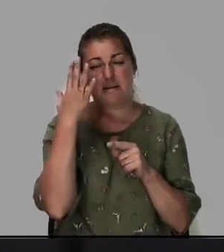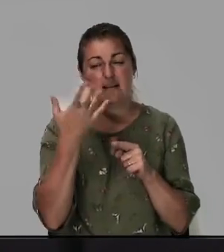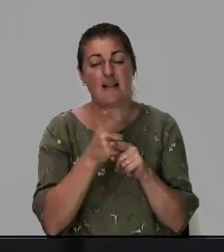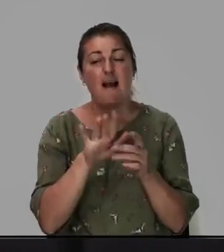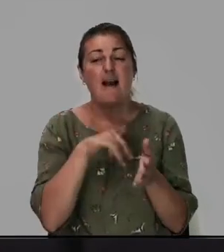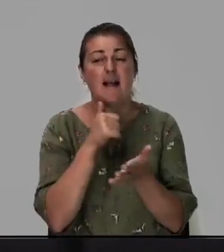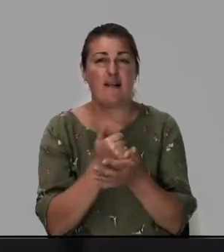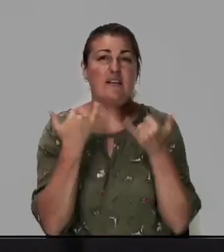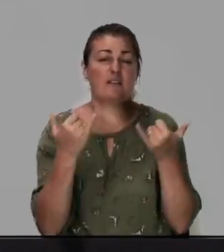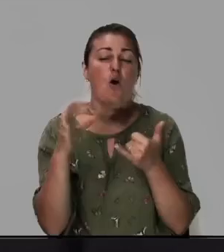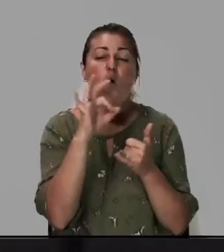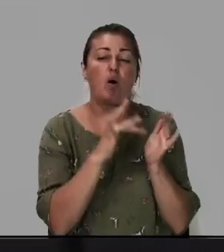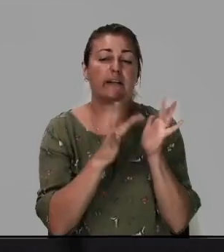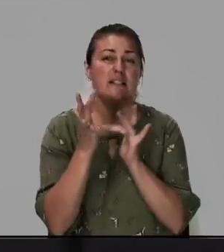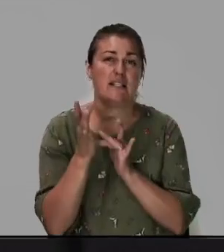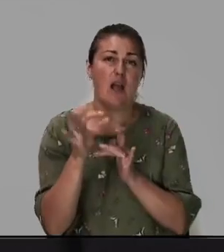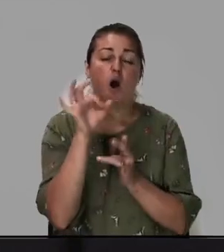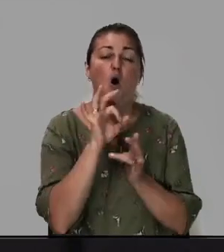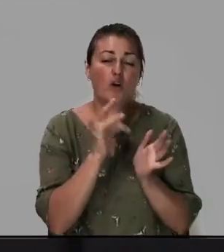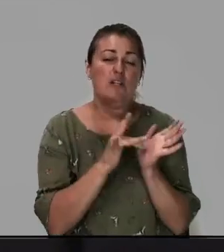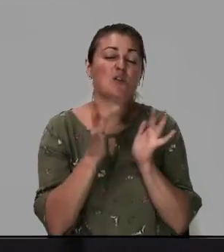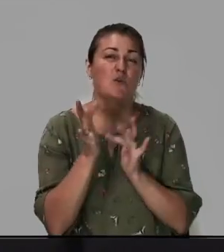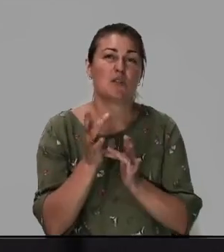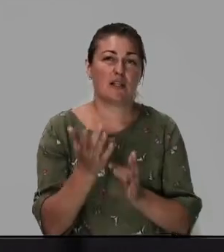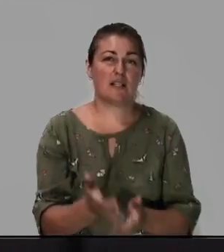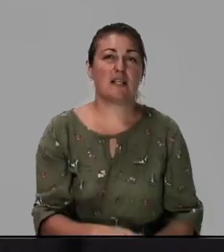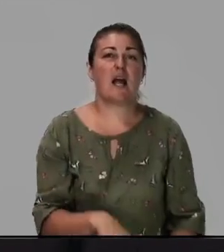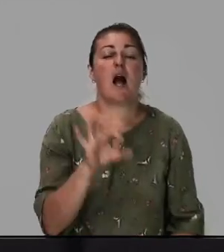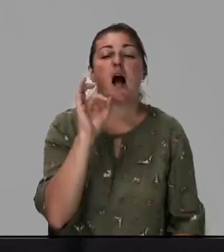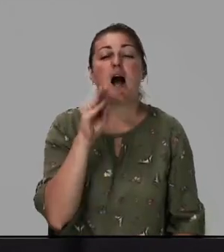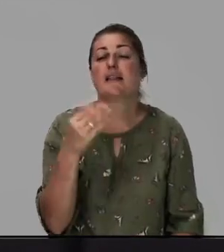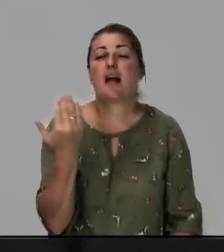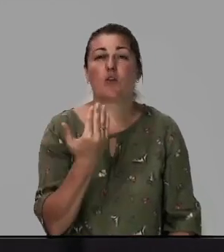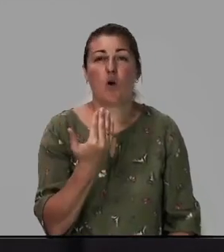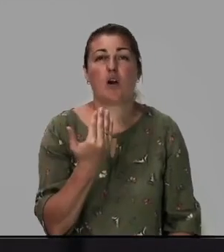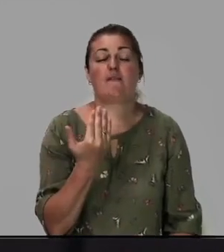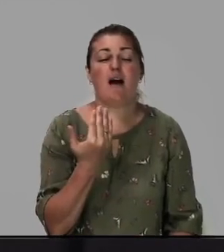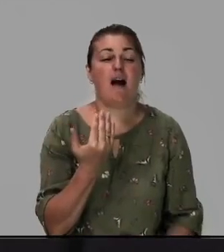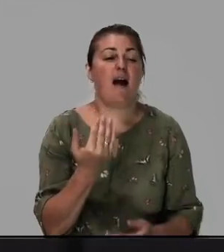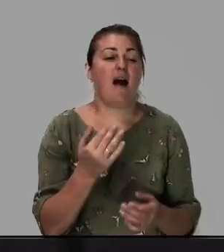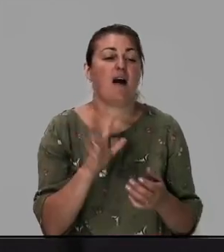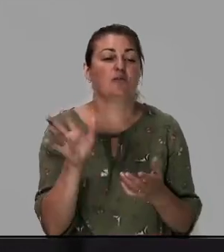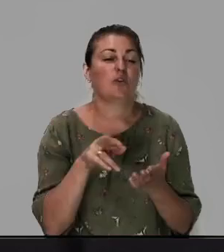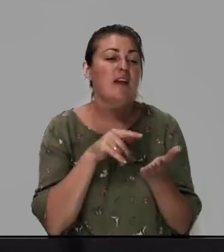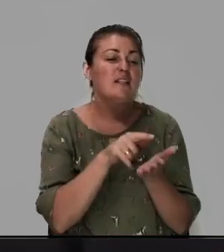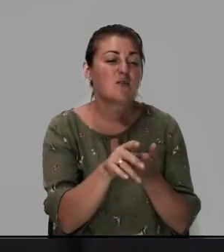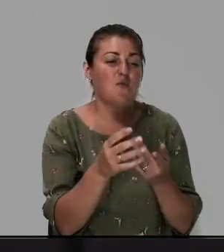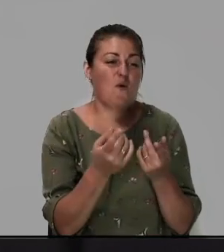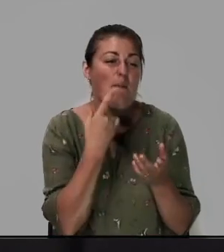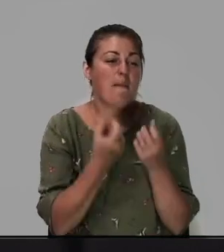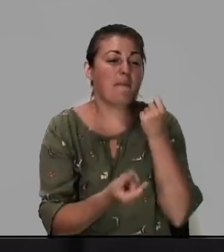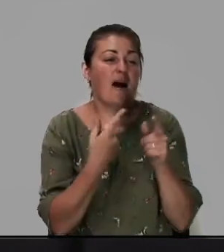сегодня о Христе, об Иисусе Христе, от которого исходят все эти благословения